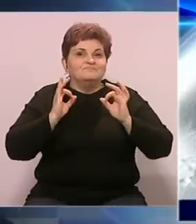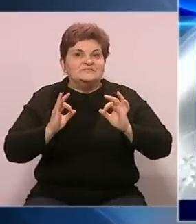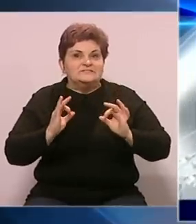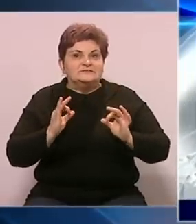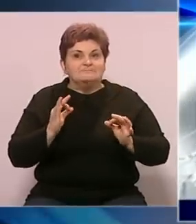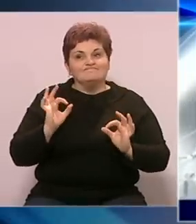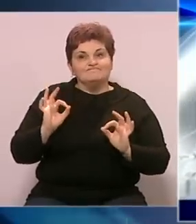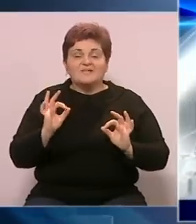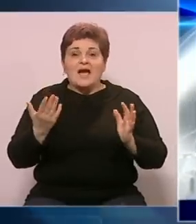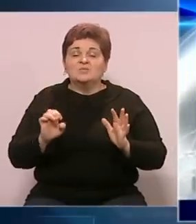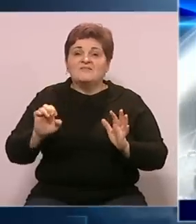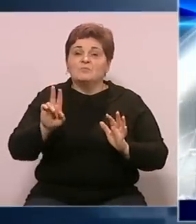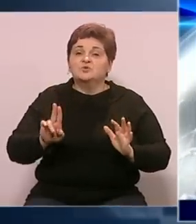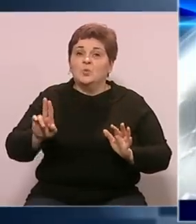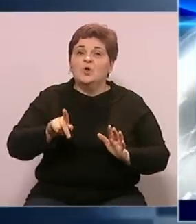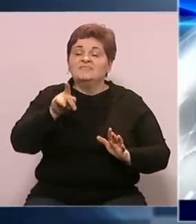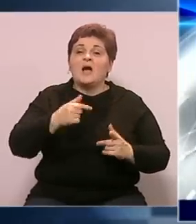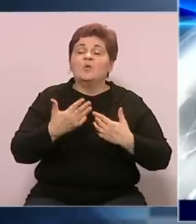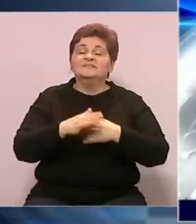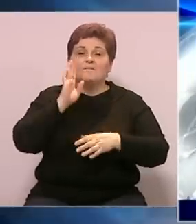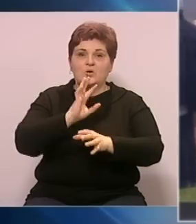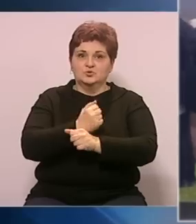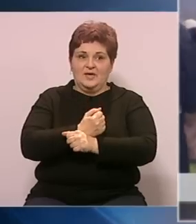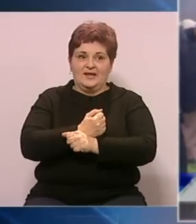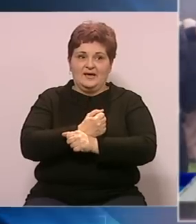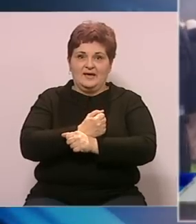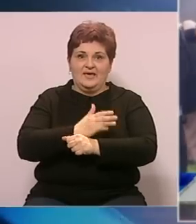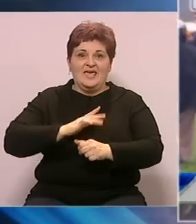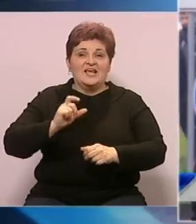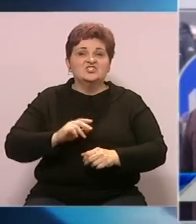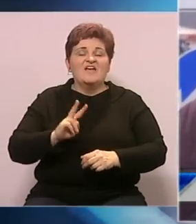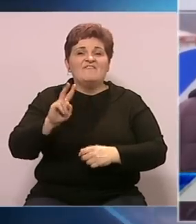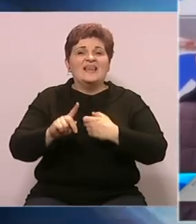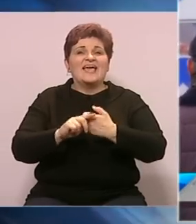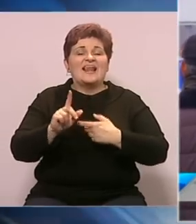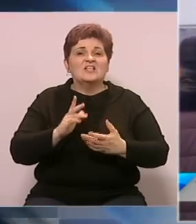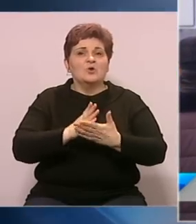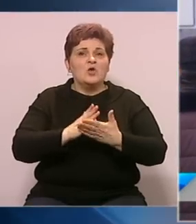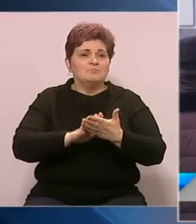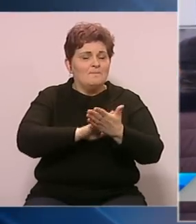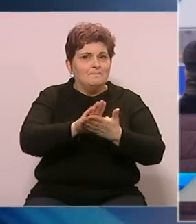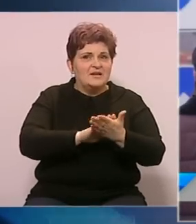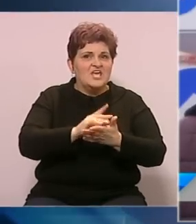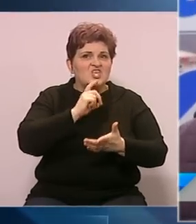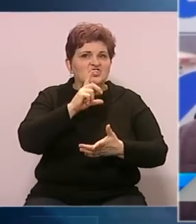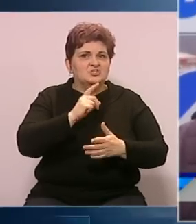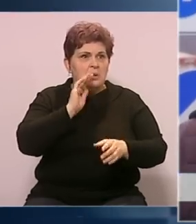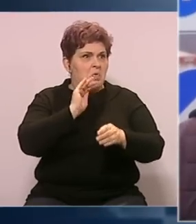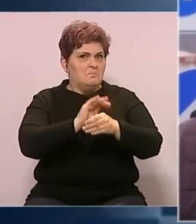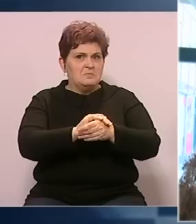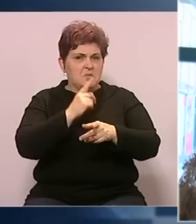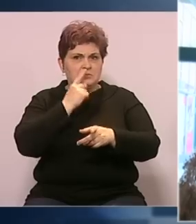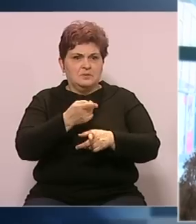izazov kako za Evropsku uniju, tako i za Bosnu i Hercegovinu. Građani velike kladuše s kojima smo razgovarali Čečene i ne primijete